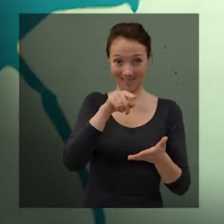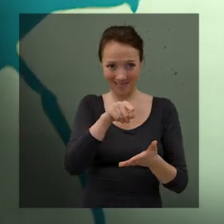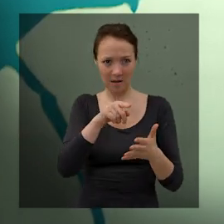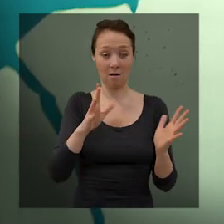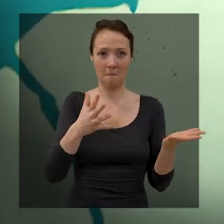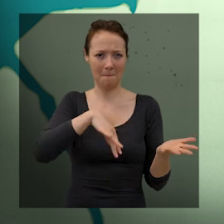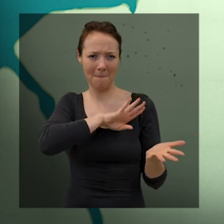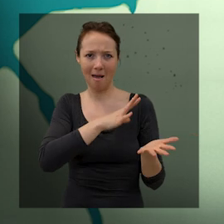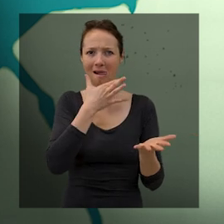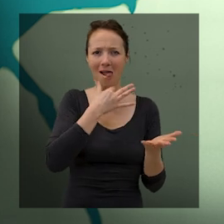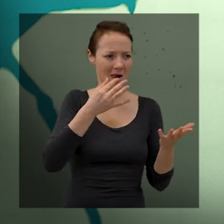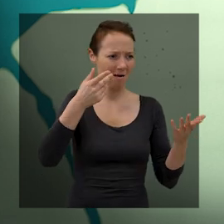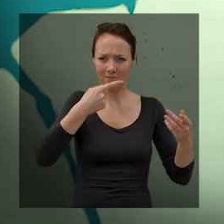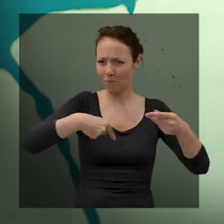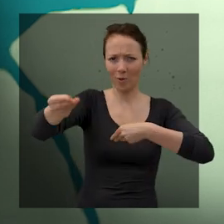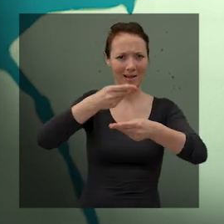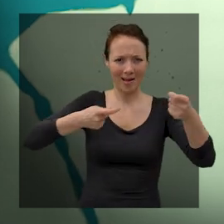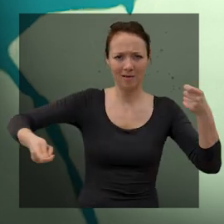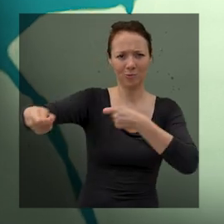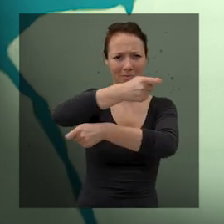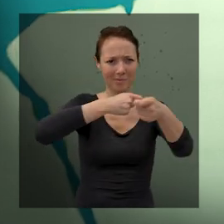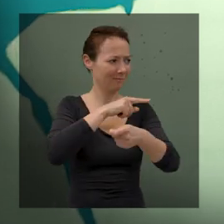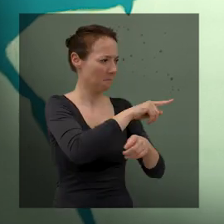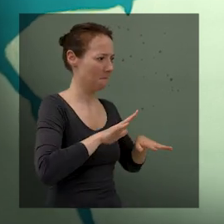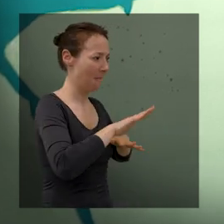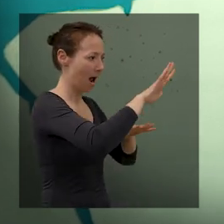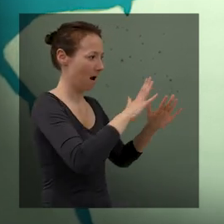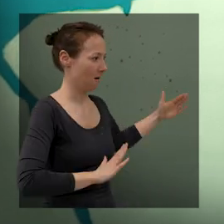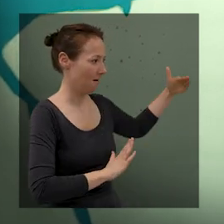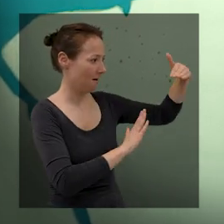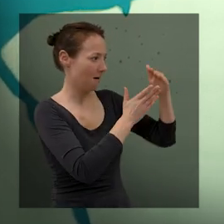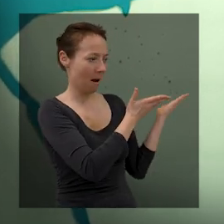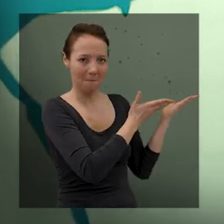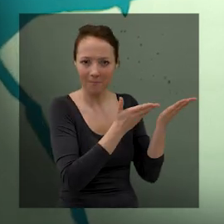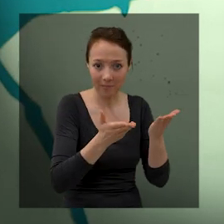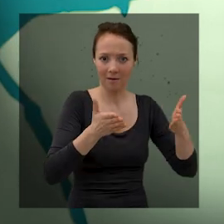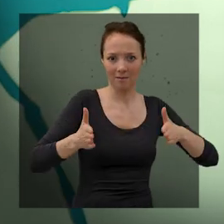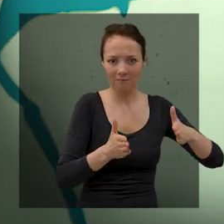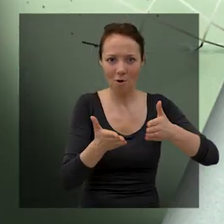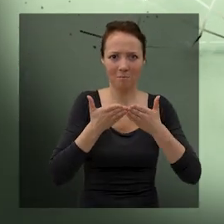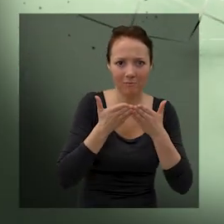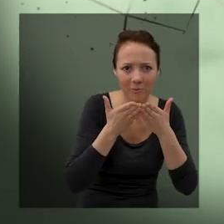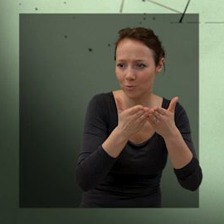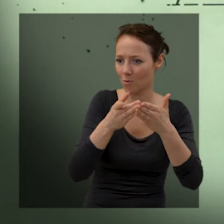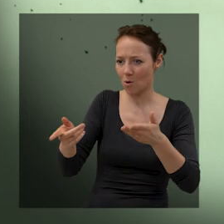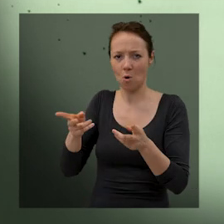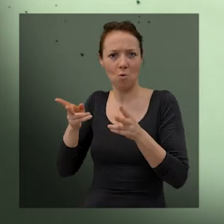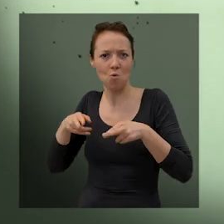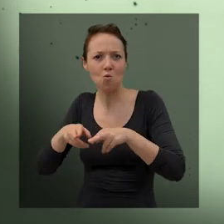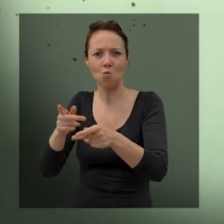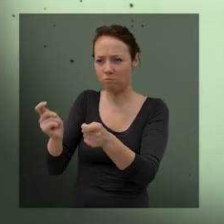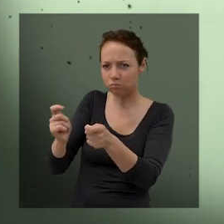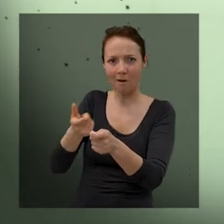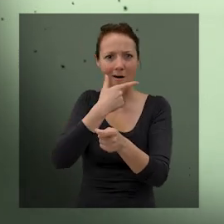maritimes et routières. Lorsque les Pictons s'y installent, ils aménagent un réseau de rues parallèles et perpendiculaires